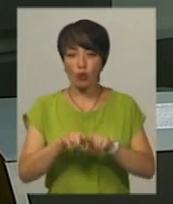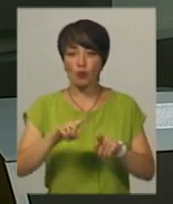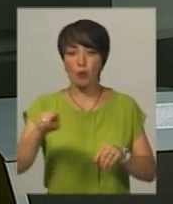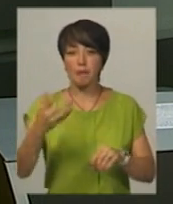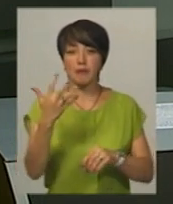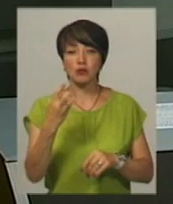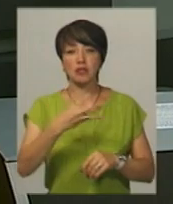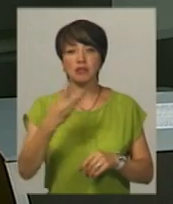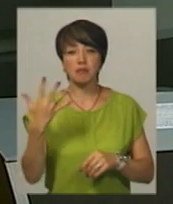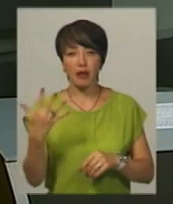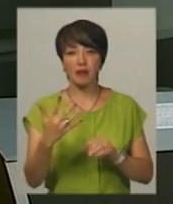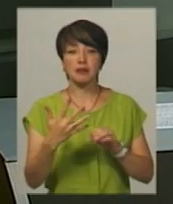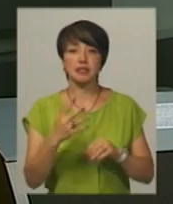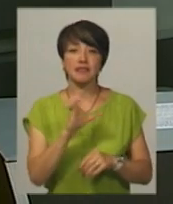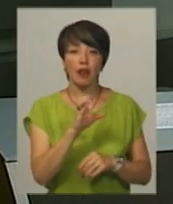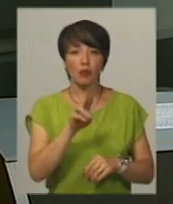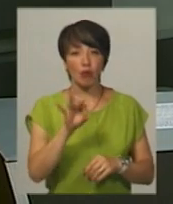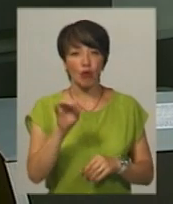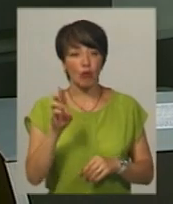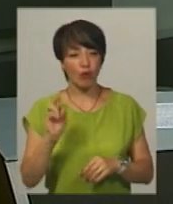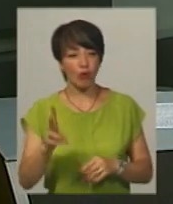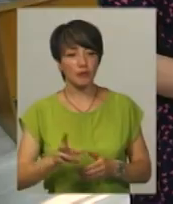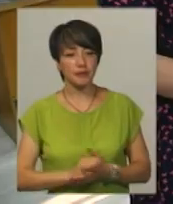номером 535 Світланою Парубок.